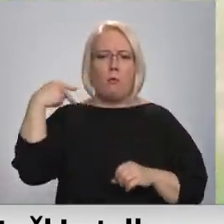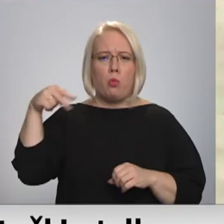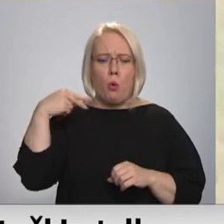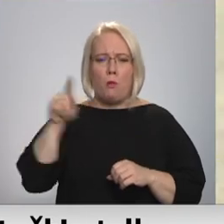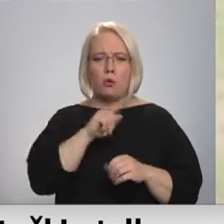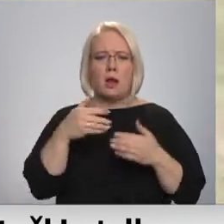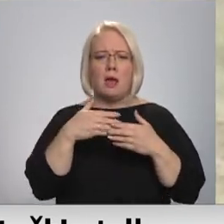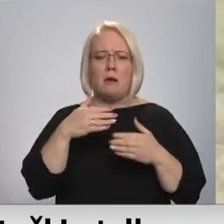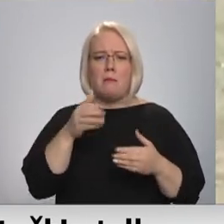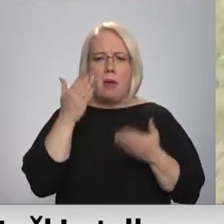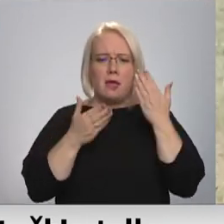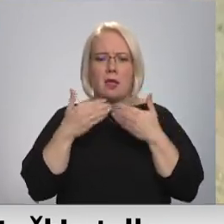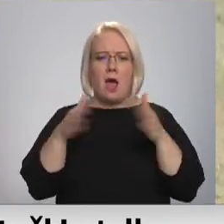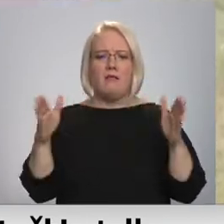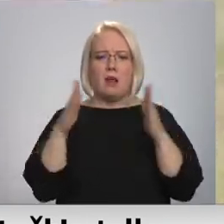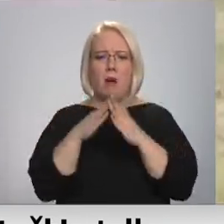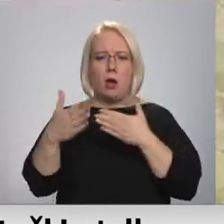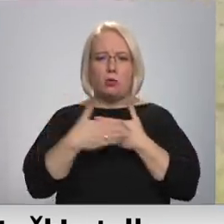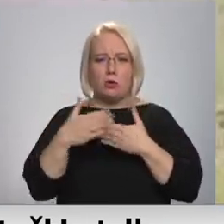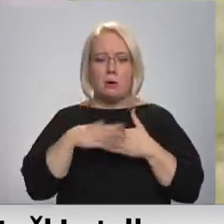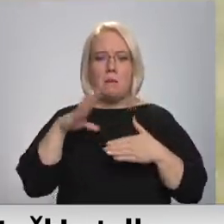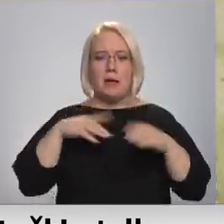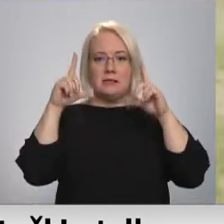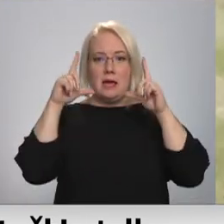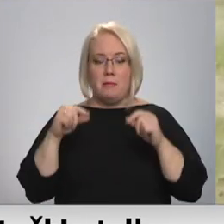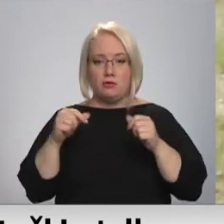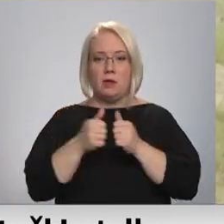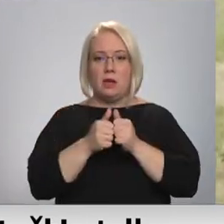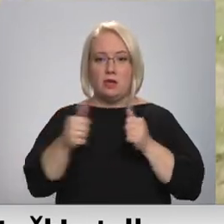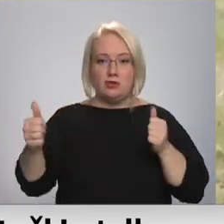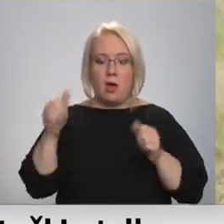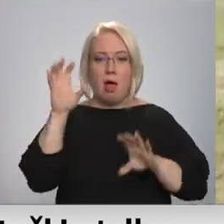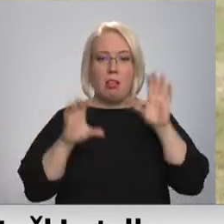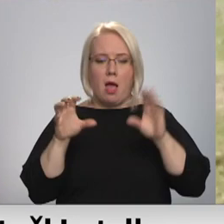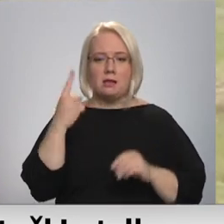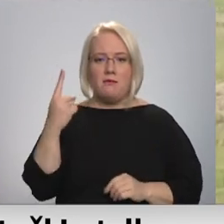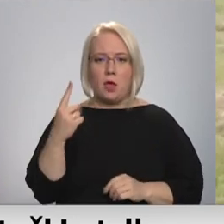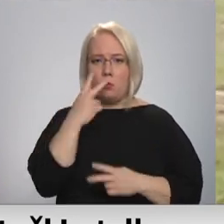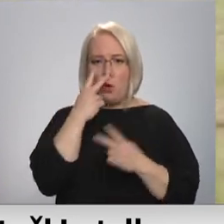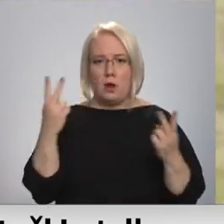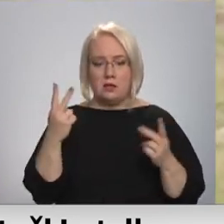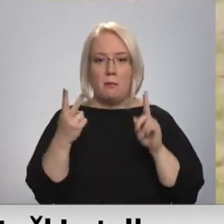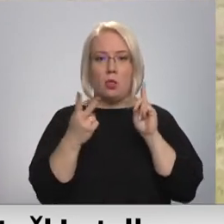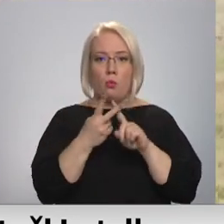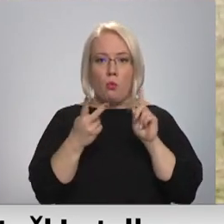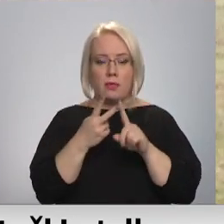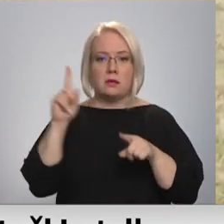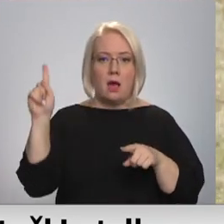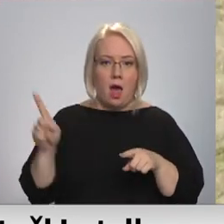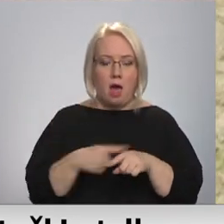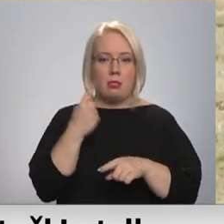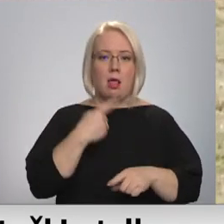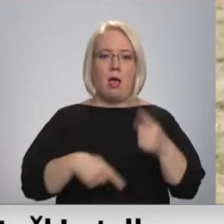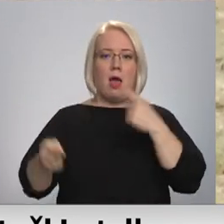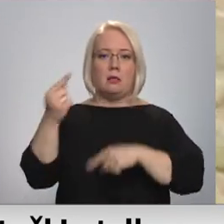atvērt māju durvis. Pēc iemidzināšanas un izšķiršanas viens no lāčiem vairs nav manīts, tikmēr otrs pēc kāda laika atkal